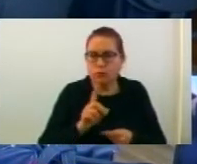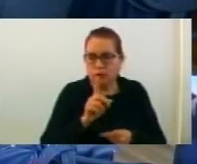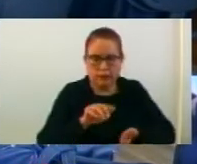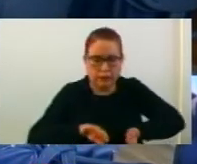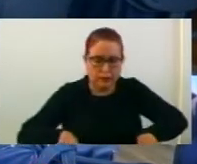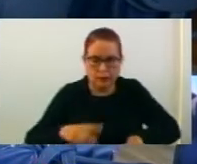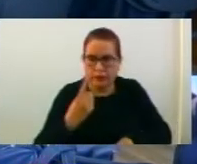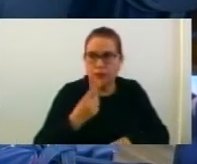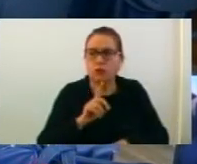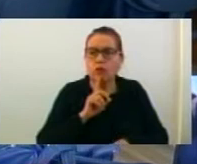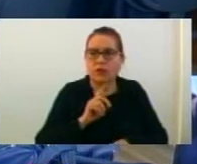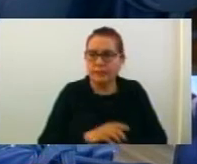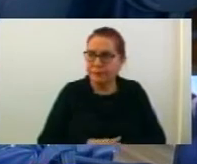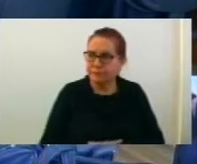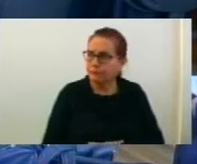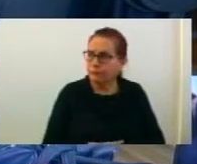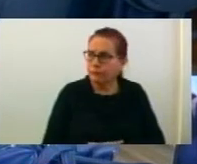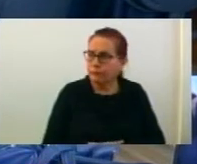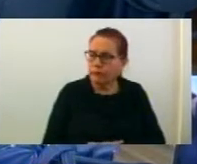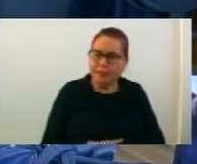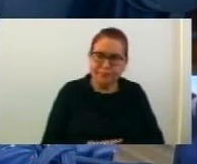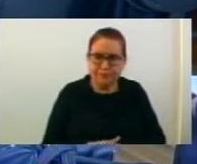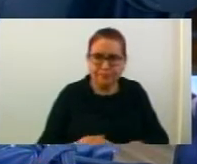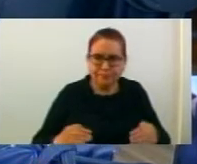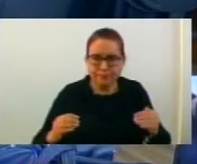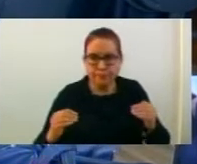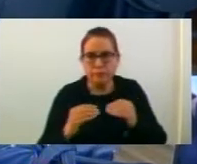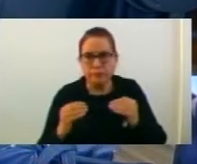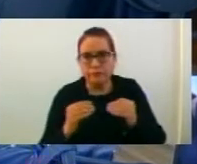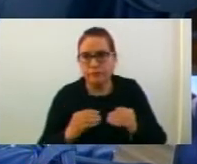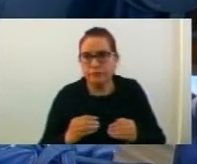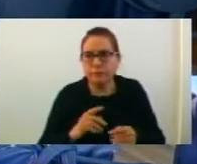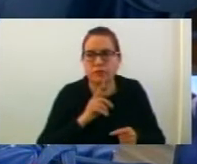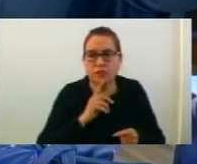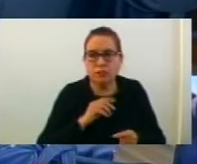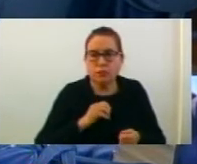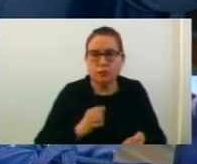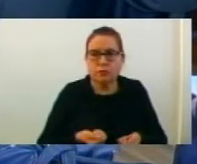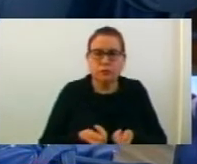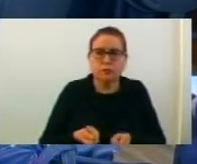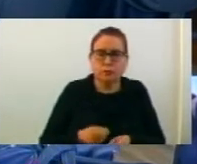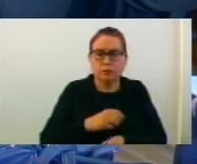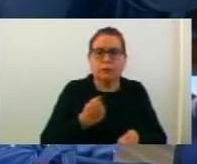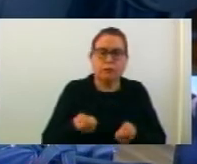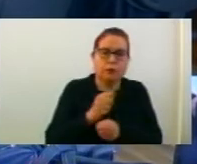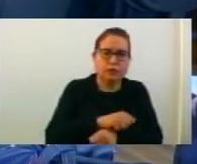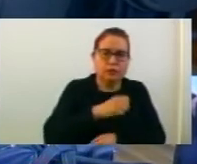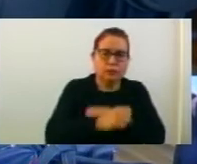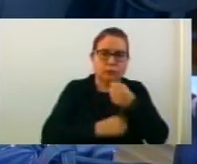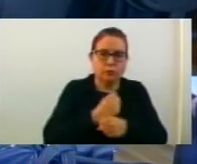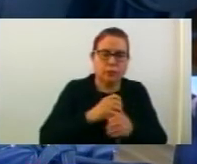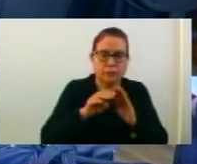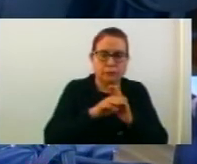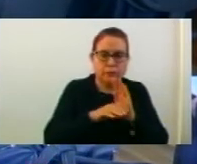на гласни. Прво на гласнија ставам точка 12, односно баранијата на согласност за измена и доплнуване на